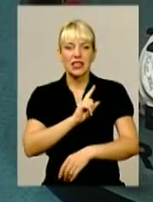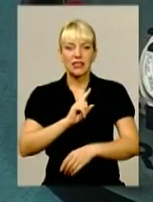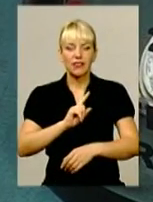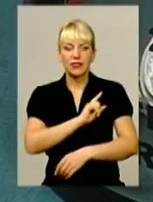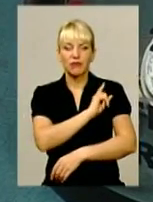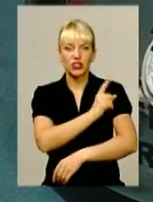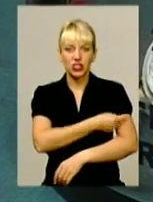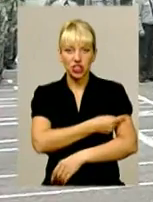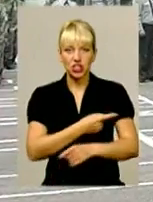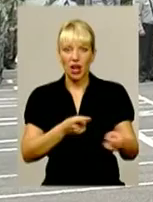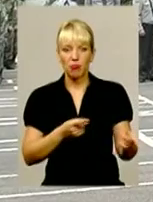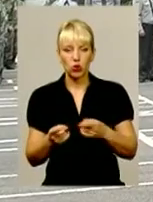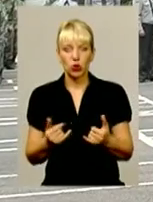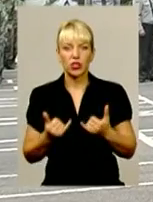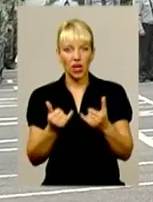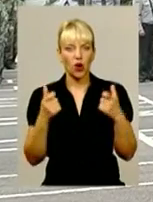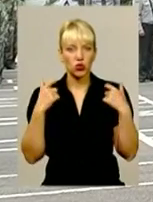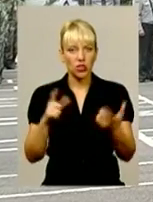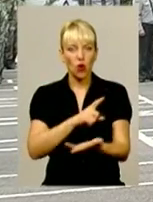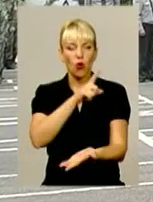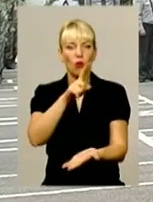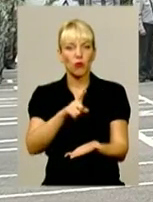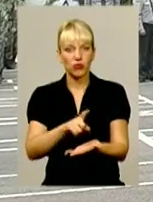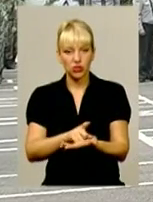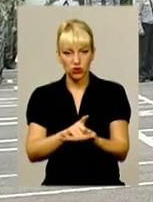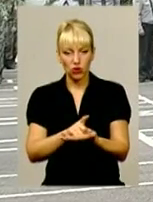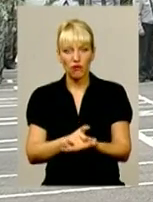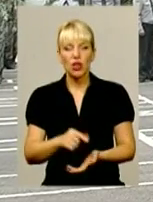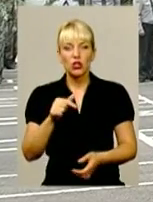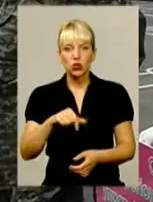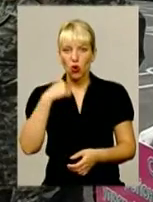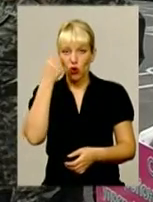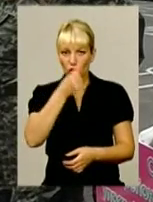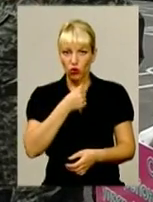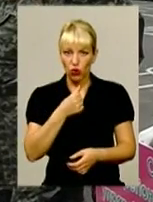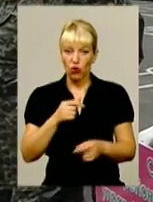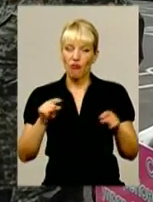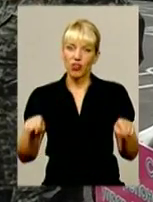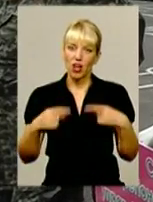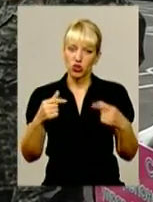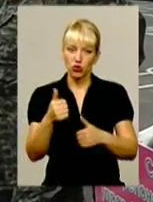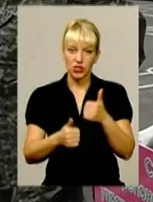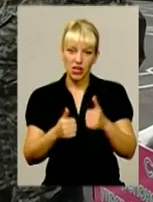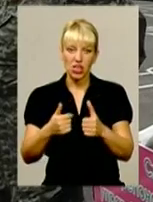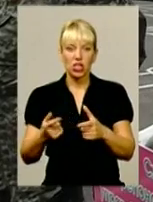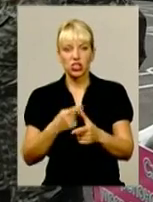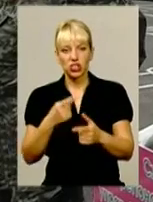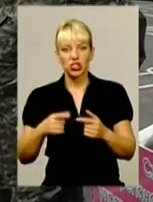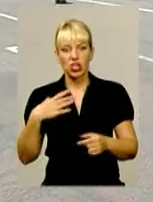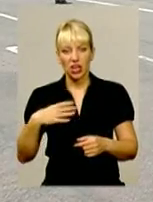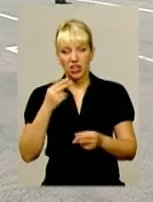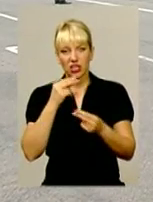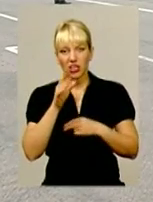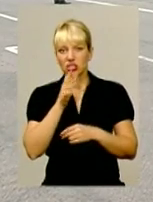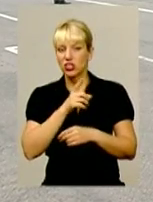курсантів і офіцерів завжди обов'язкова. Тож, дилема влаштовувати цього року спортивні змагання чи дочекатися кращих часів навіть не виникала.